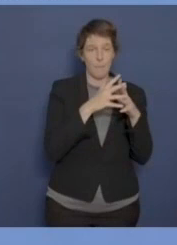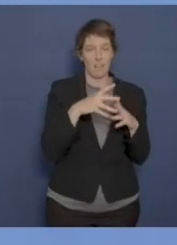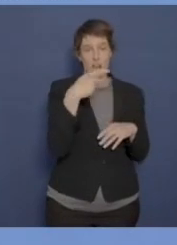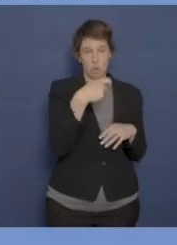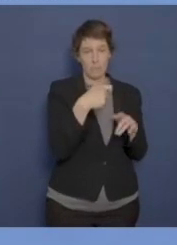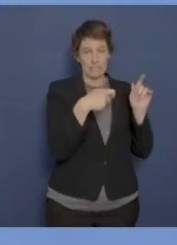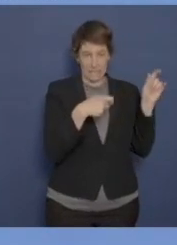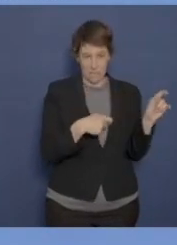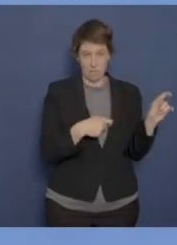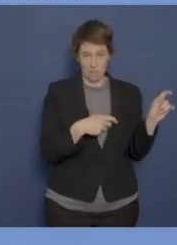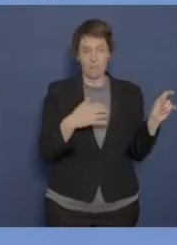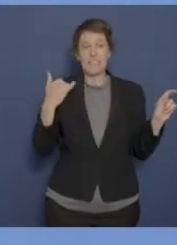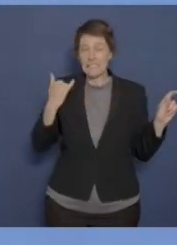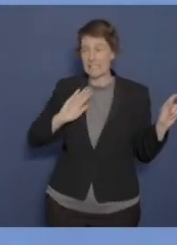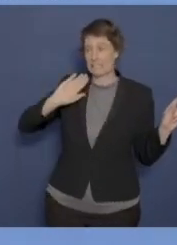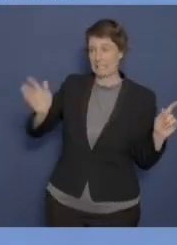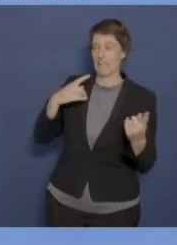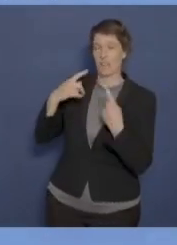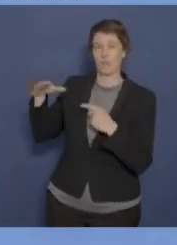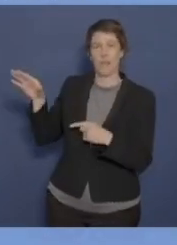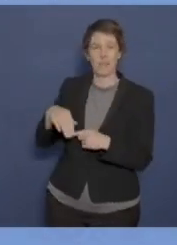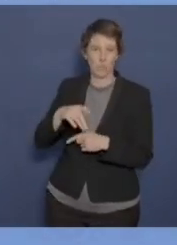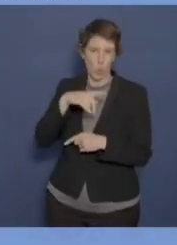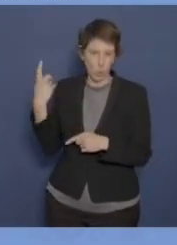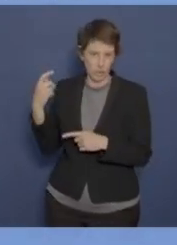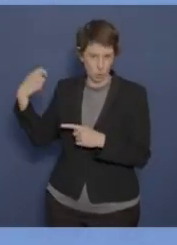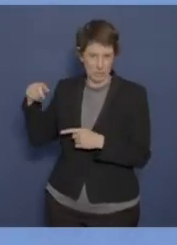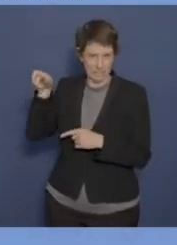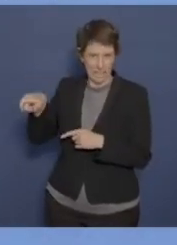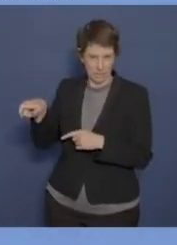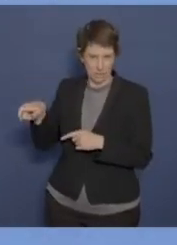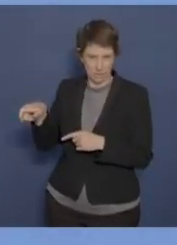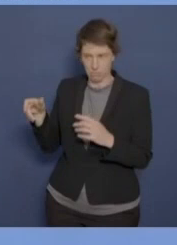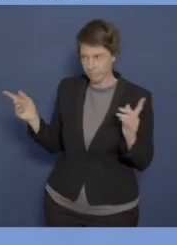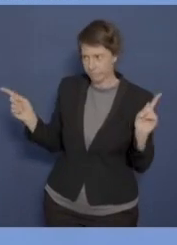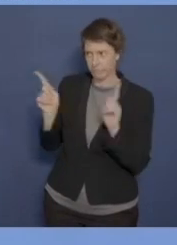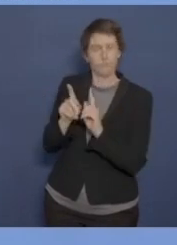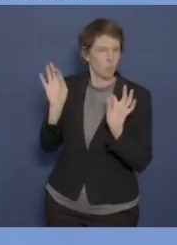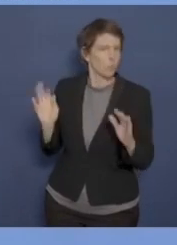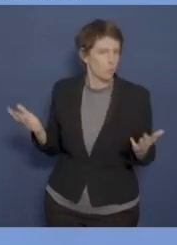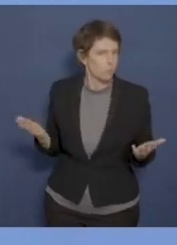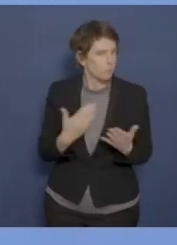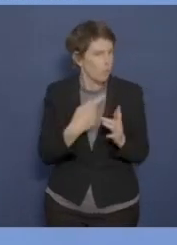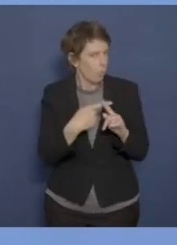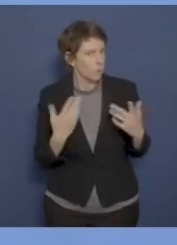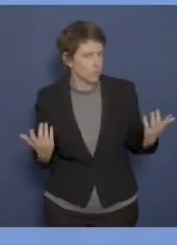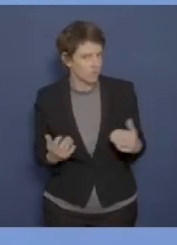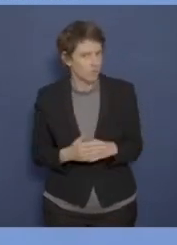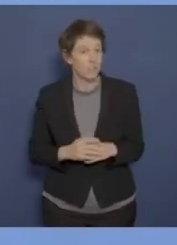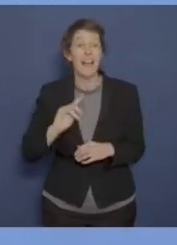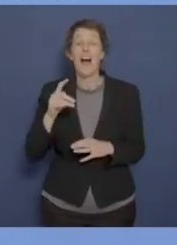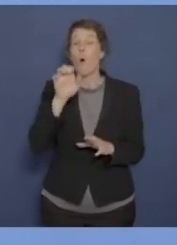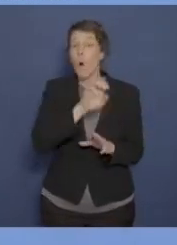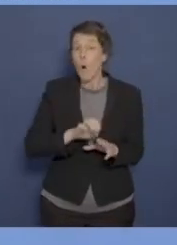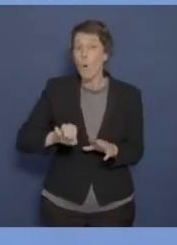Präsident jetzt das direkte Gespräch mit dem russischen Präsidenten sucht. Genau wie es gut ist, wenn es auf europäischer